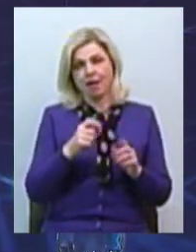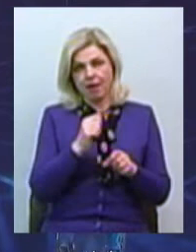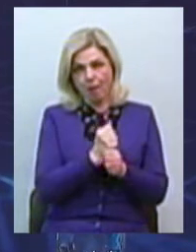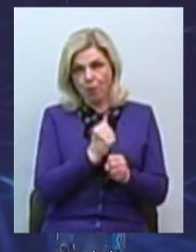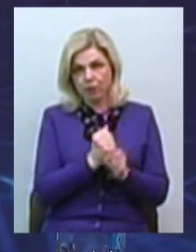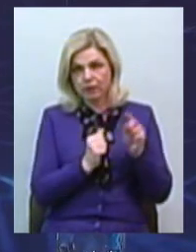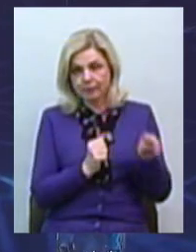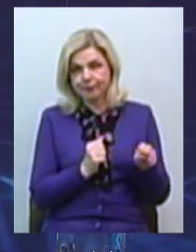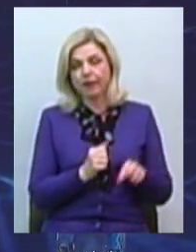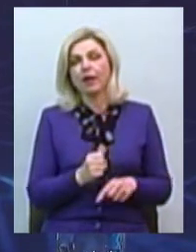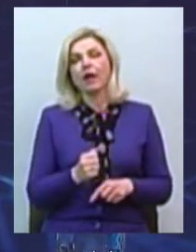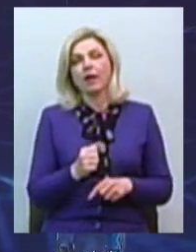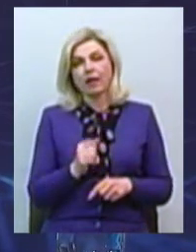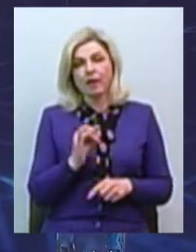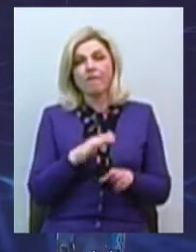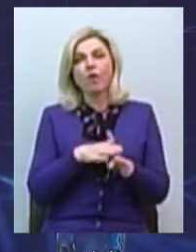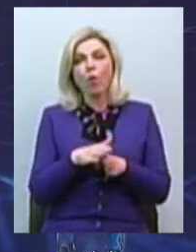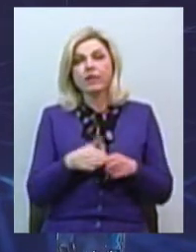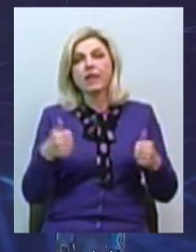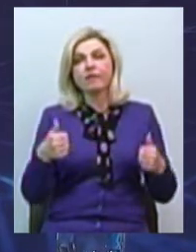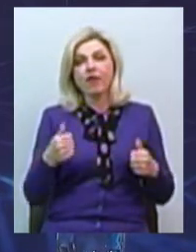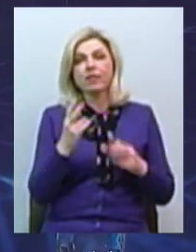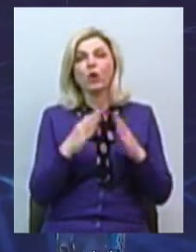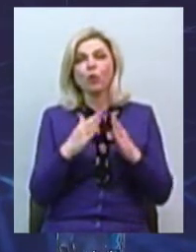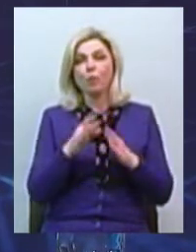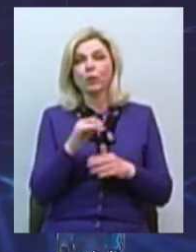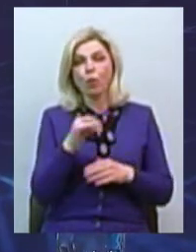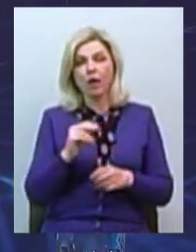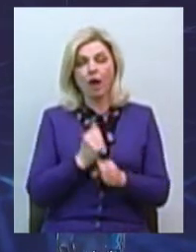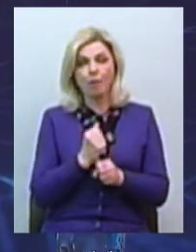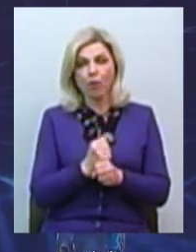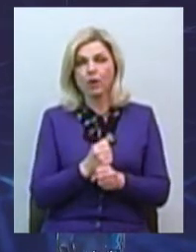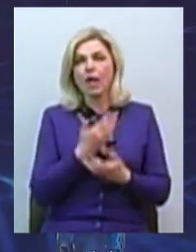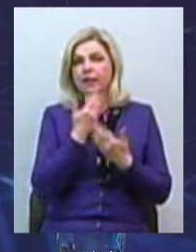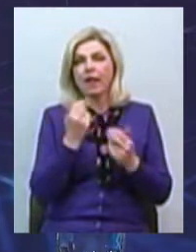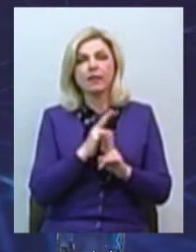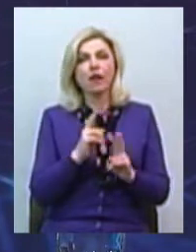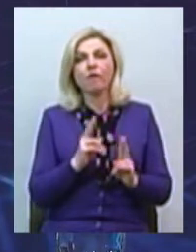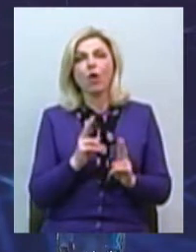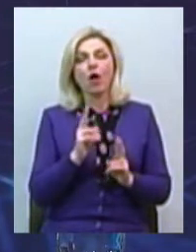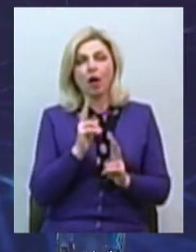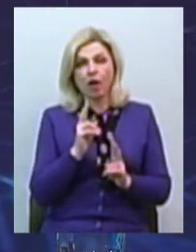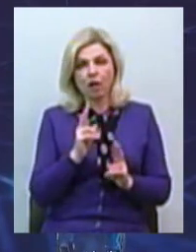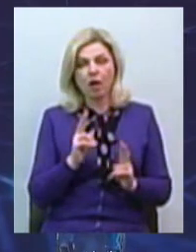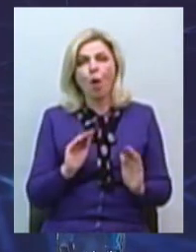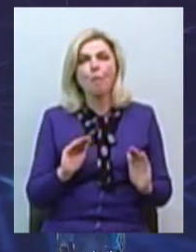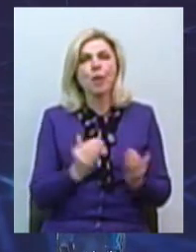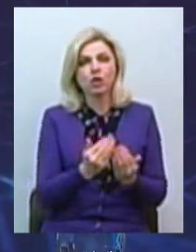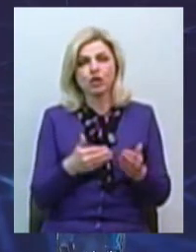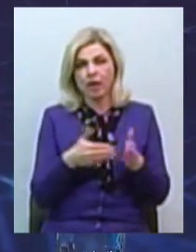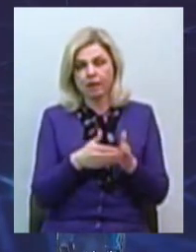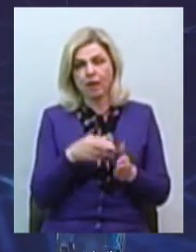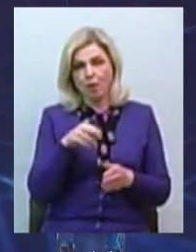зазначити, що виконання дистанційної надомної роботи не тягне за собою будь-яких обмежень обсягу трудових прав працівника.